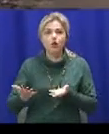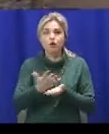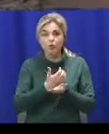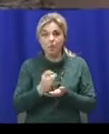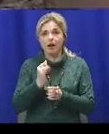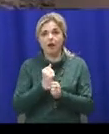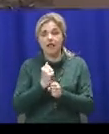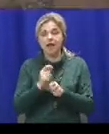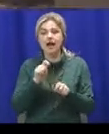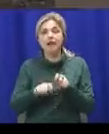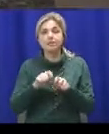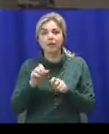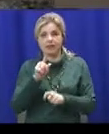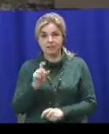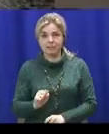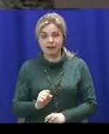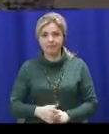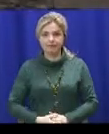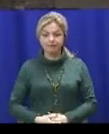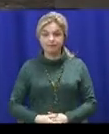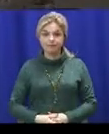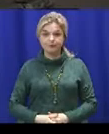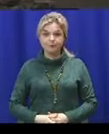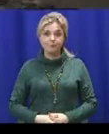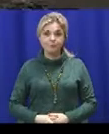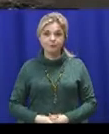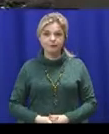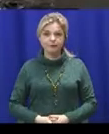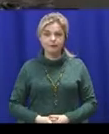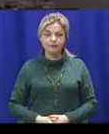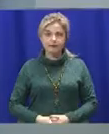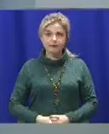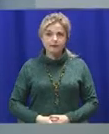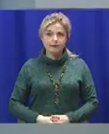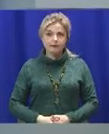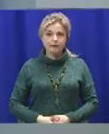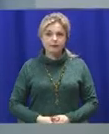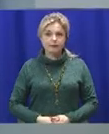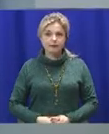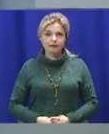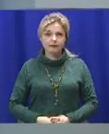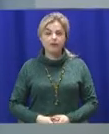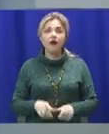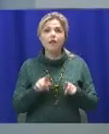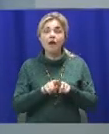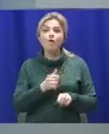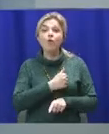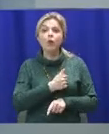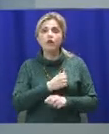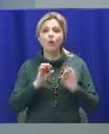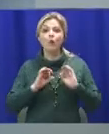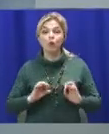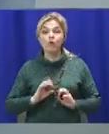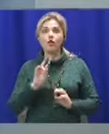Наталя Приходько, Артем Белійбов, телевізійні новини Миколаївщини. І також військова прокуратура